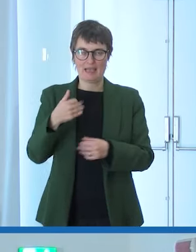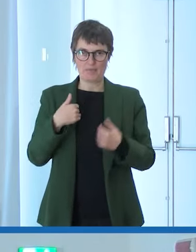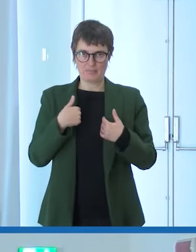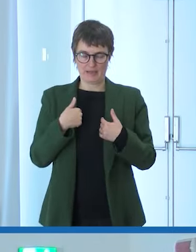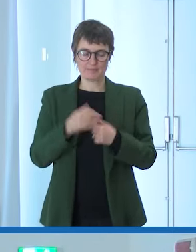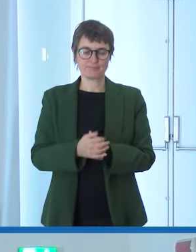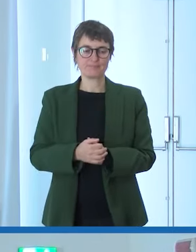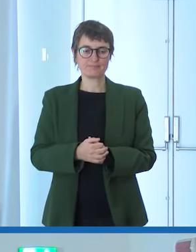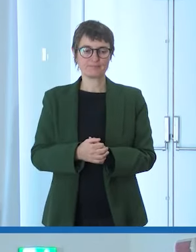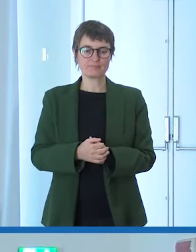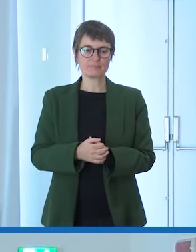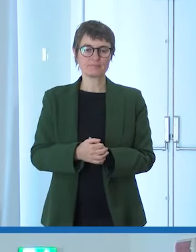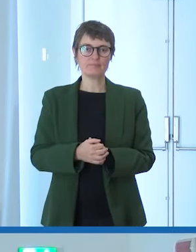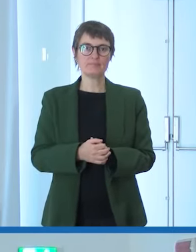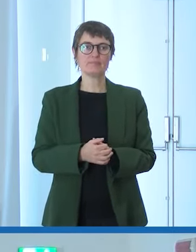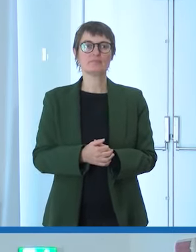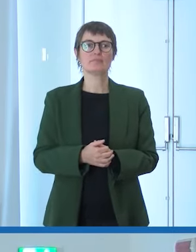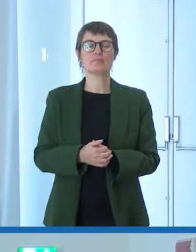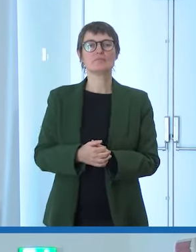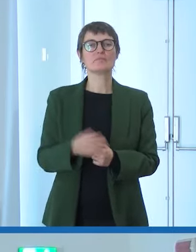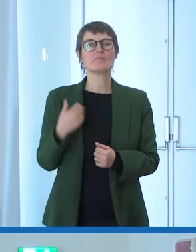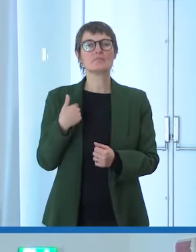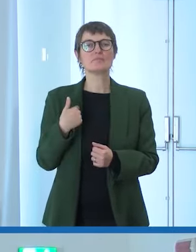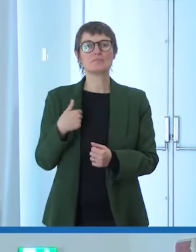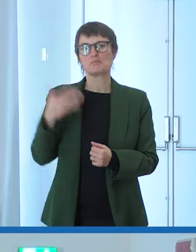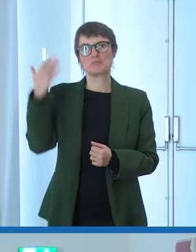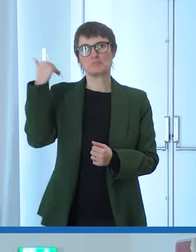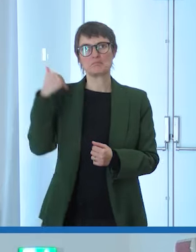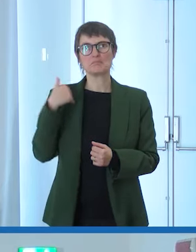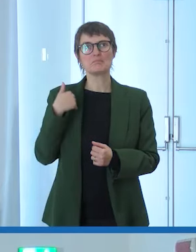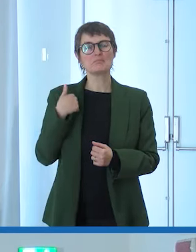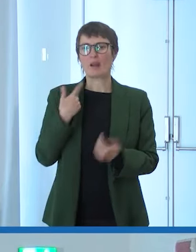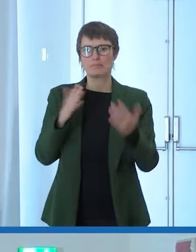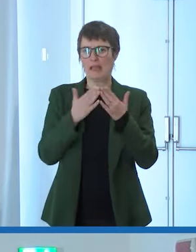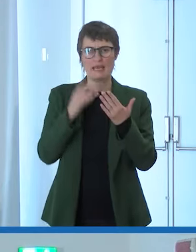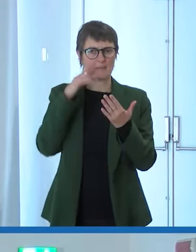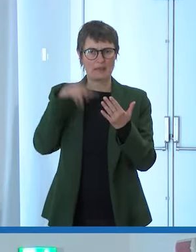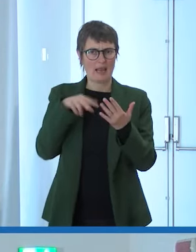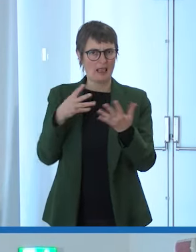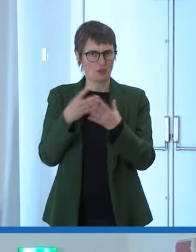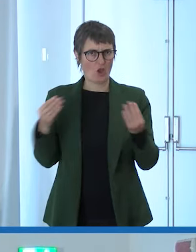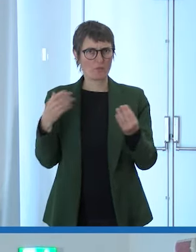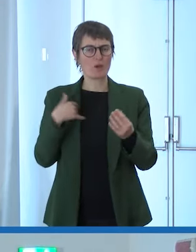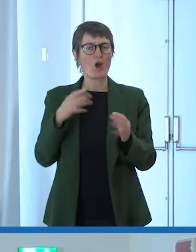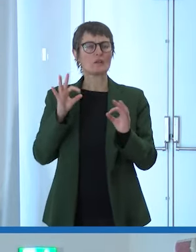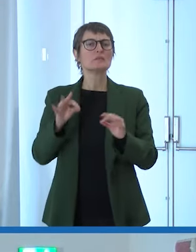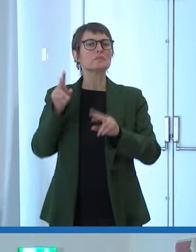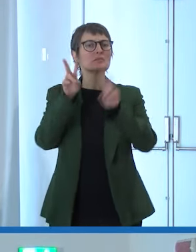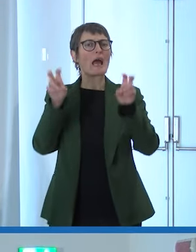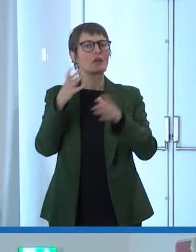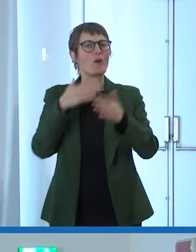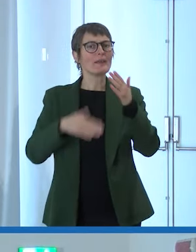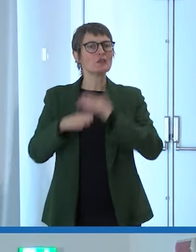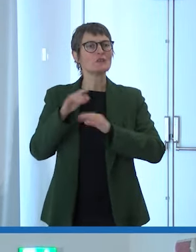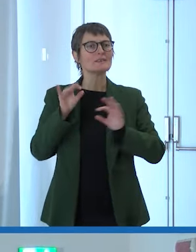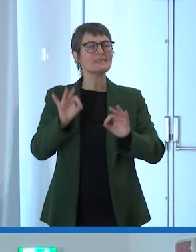punto io venivo venivo sempre subistato ho letto molti libri che parlavano di disabilità in maniera